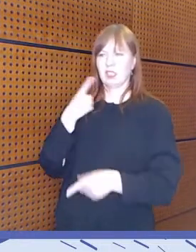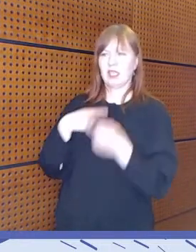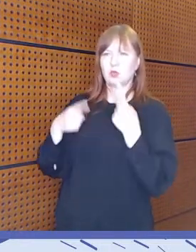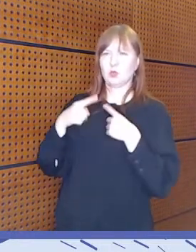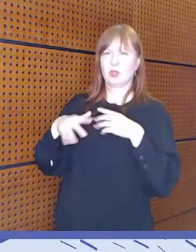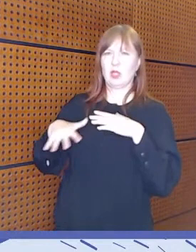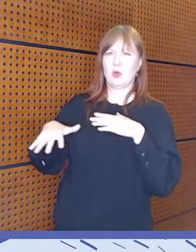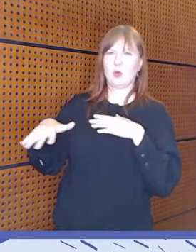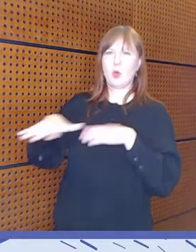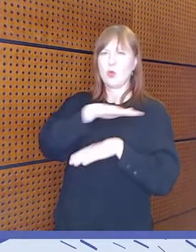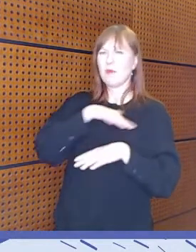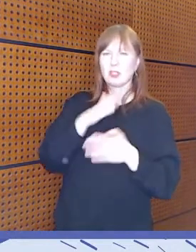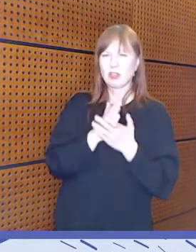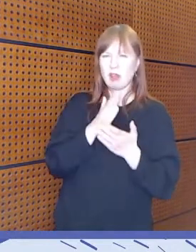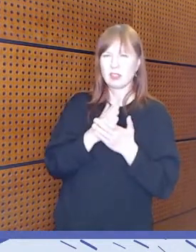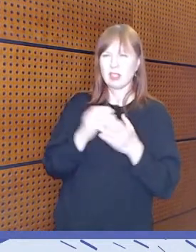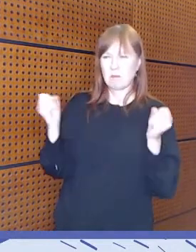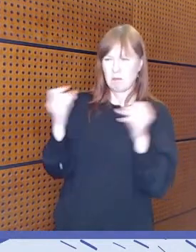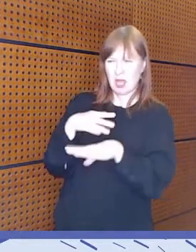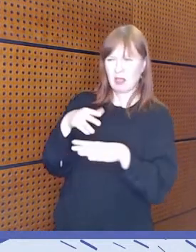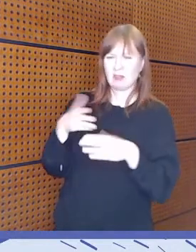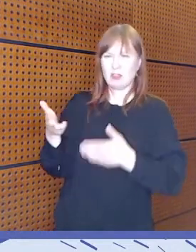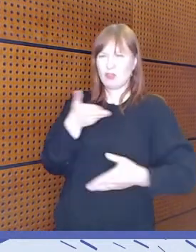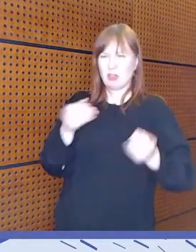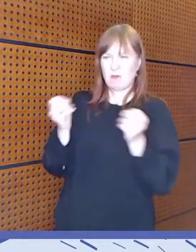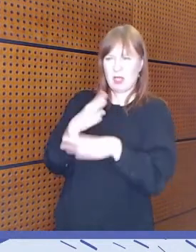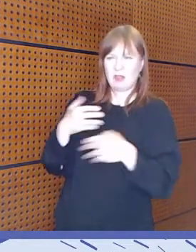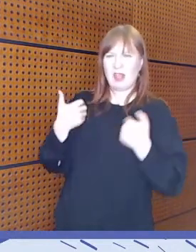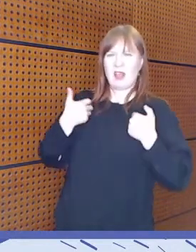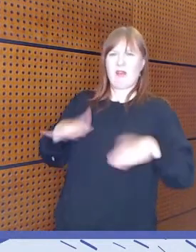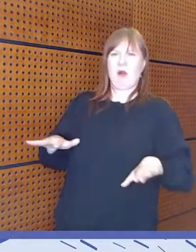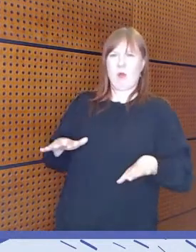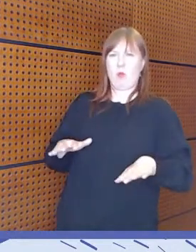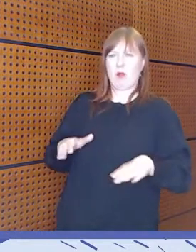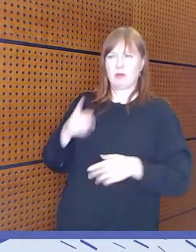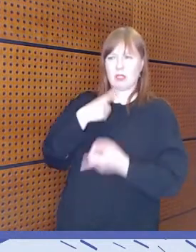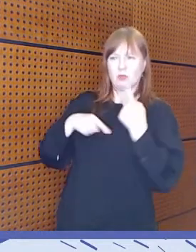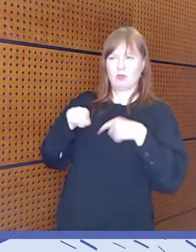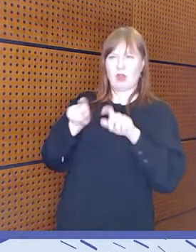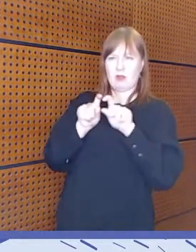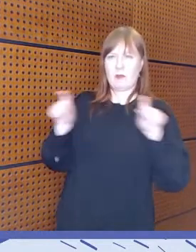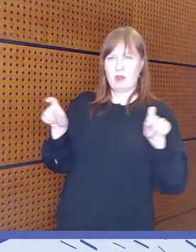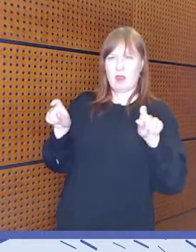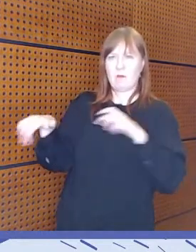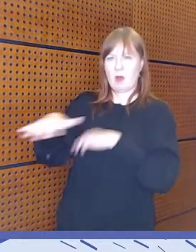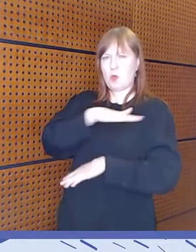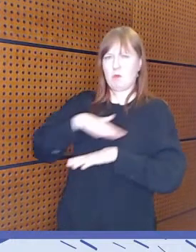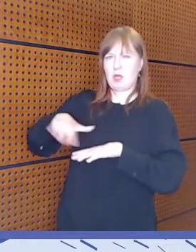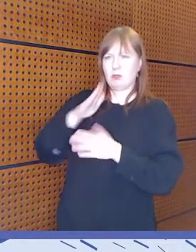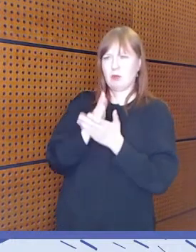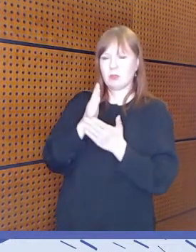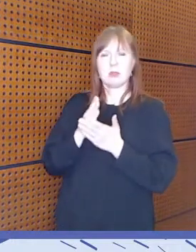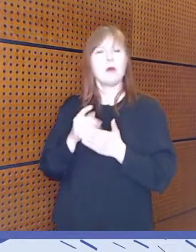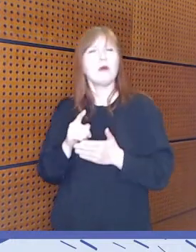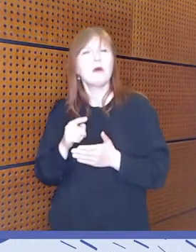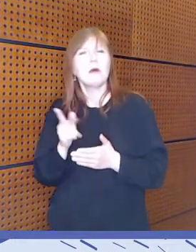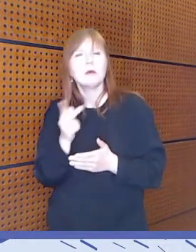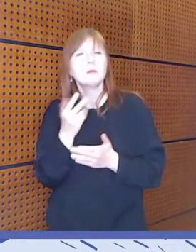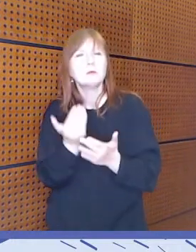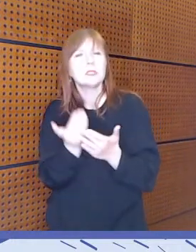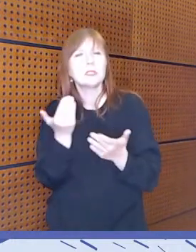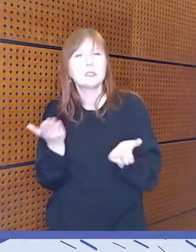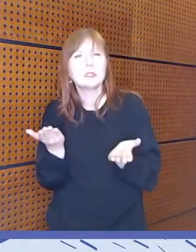ympäristöasioista sosiaalisessa mediassa. Mä kysyin heiltä, mistä se johtuu.